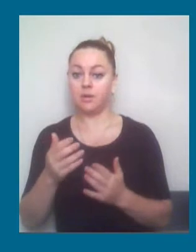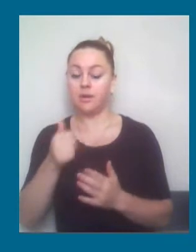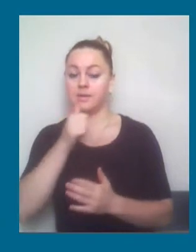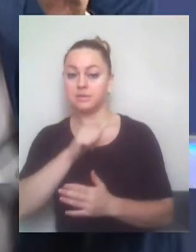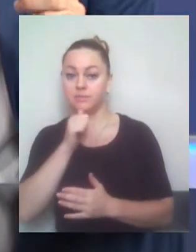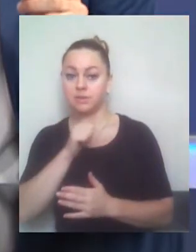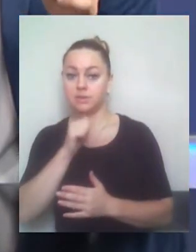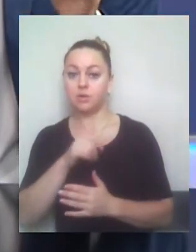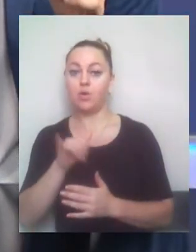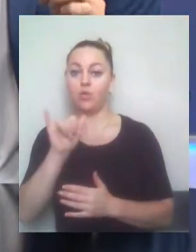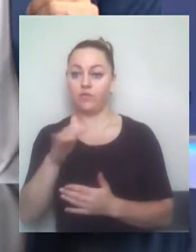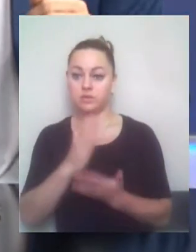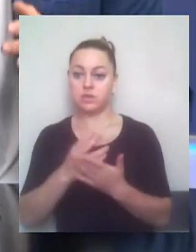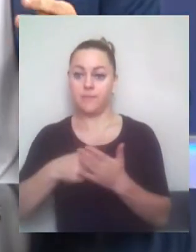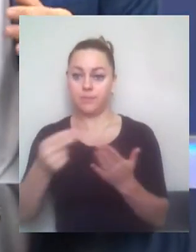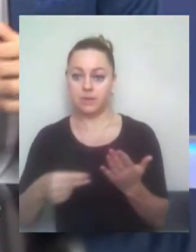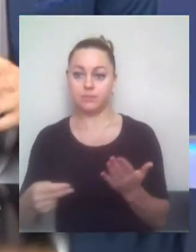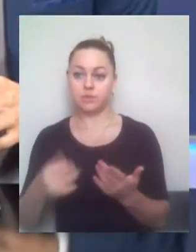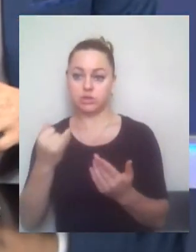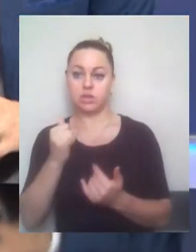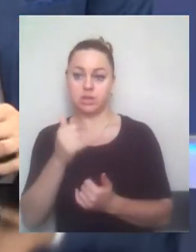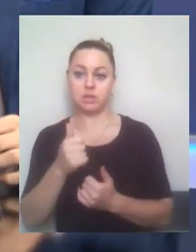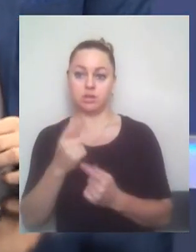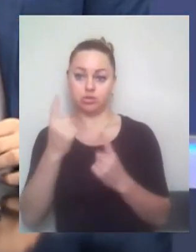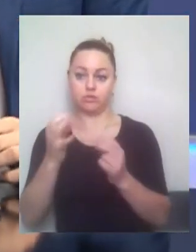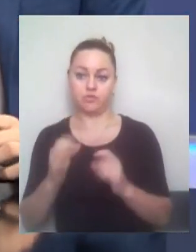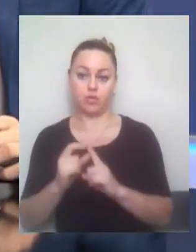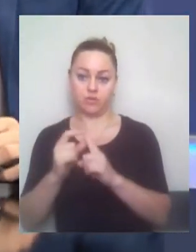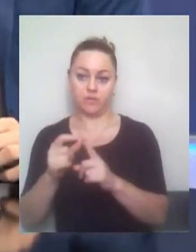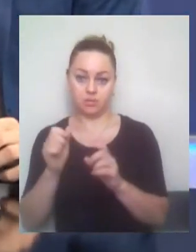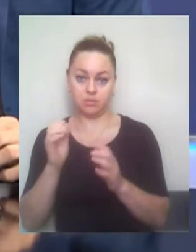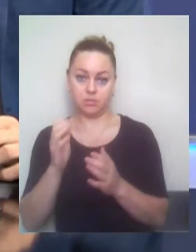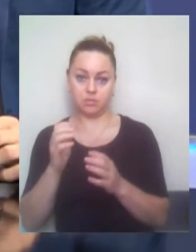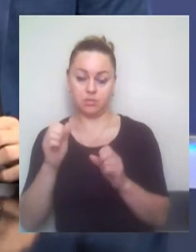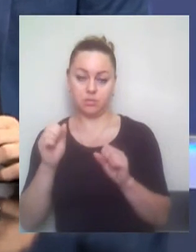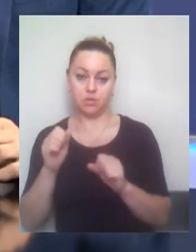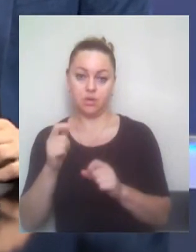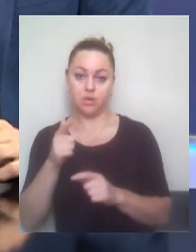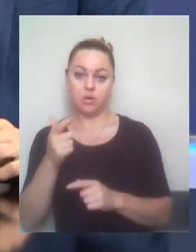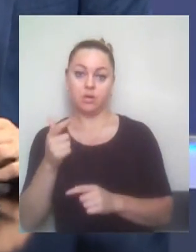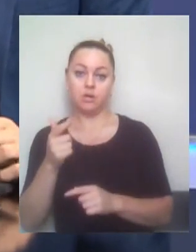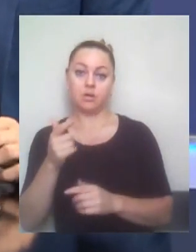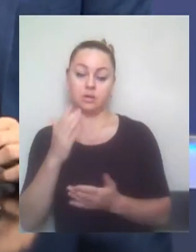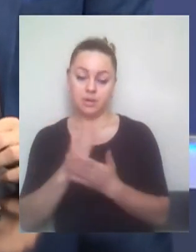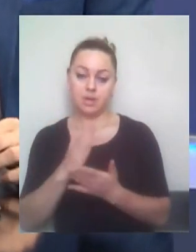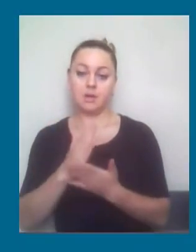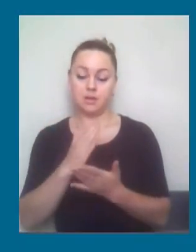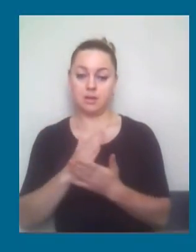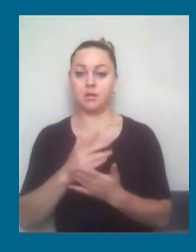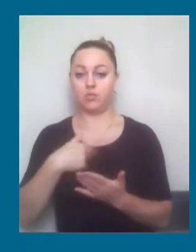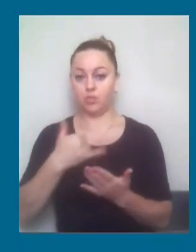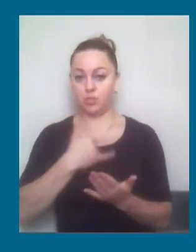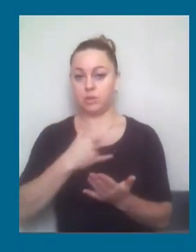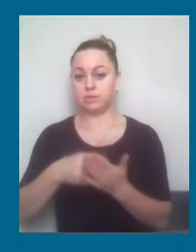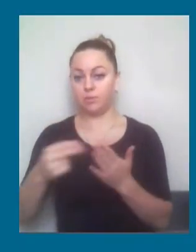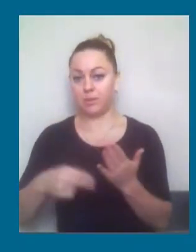А вони є ось такі підписи і такі гарантії від експертів? Так, є в цій підписи. Кожен експерт попереджається за кримінальну відповідальність, що він несе